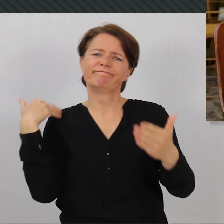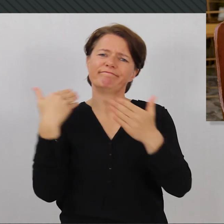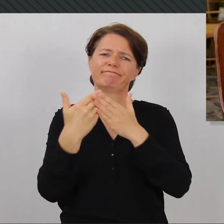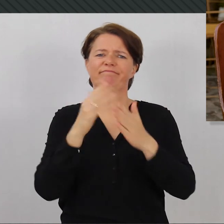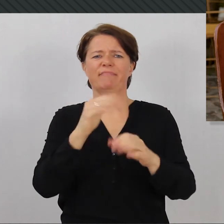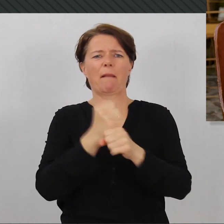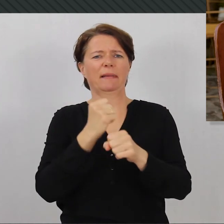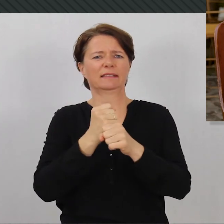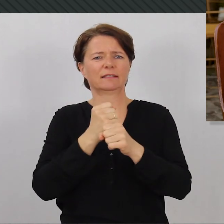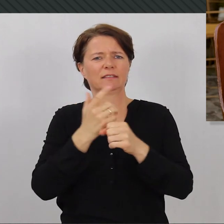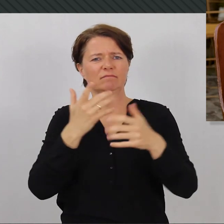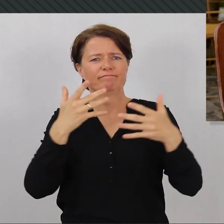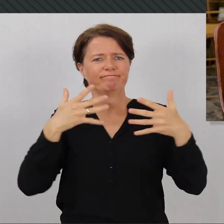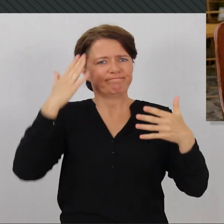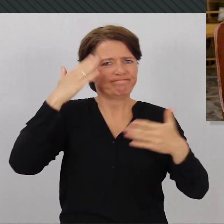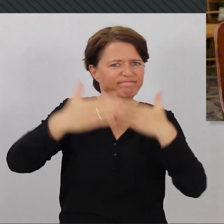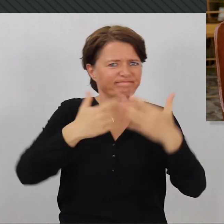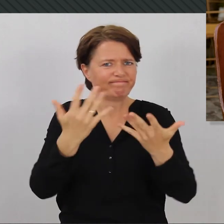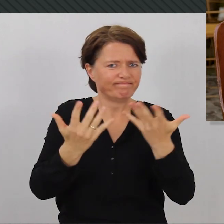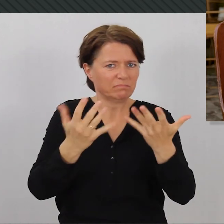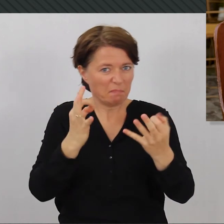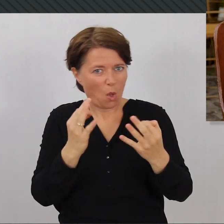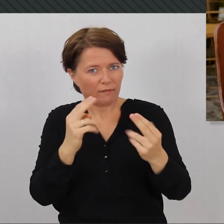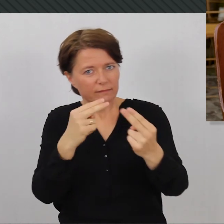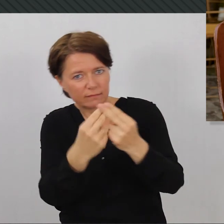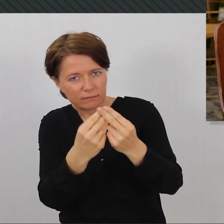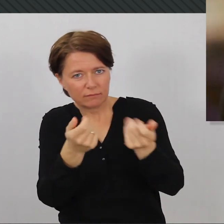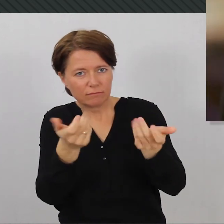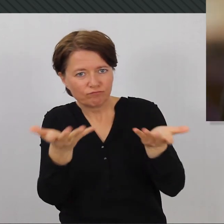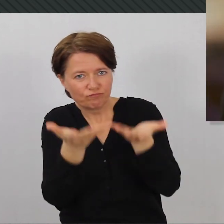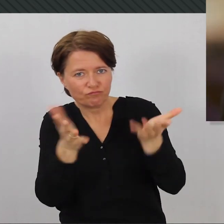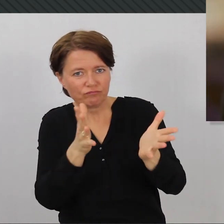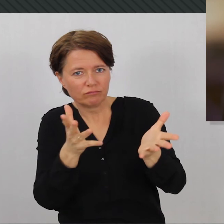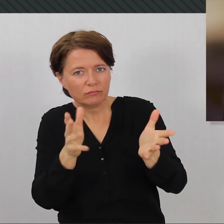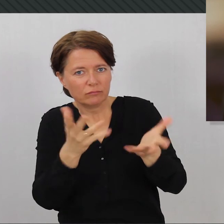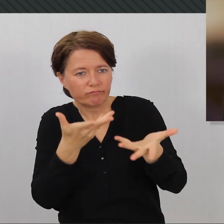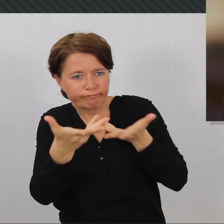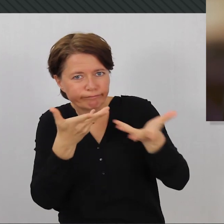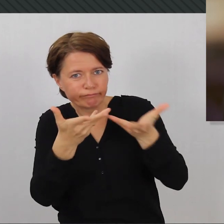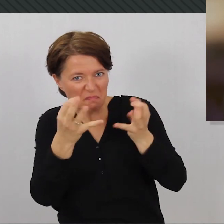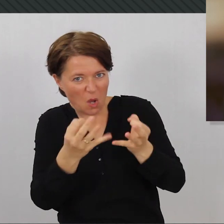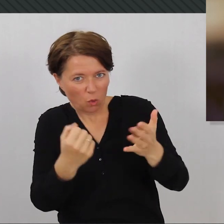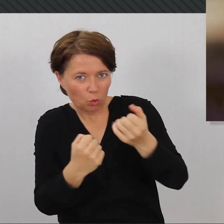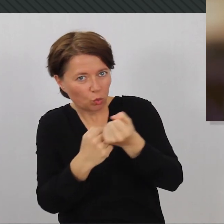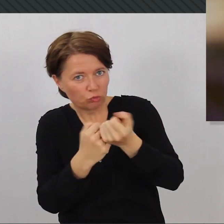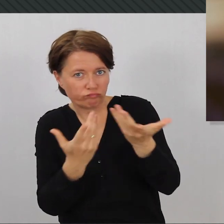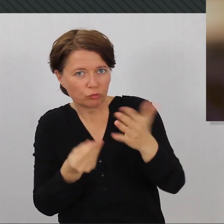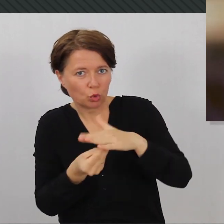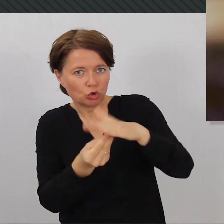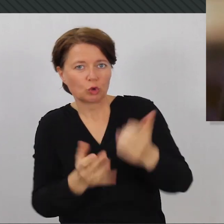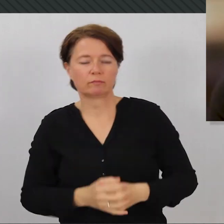beruflichen Biografien einen anderen Umgang bzw. Zuwendung seitens des Arbeitgebers bedürfen? Ja,